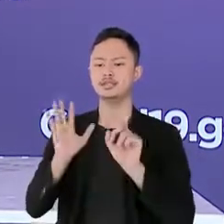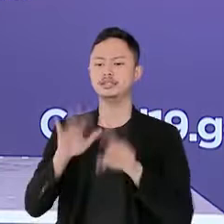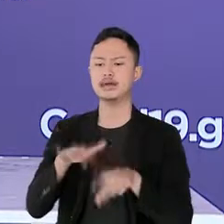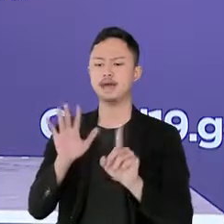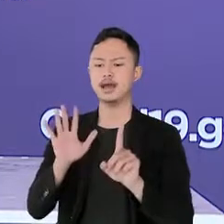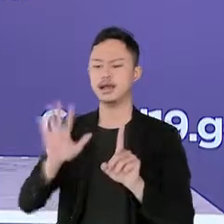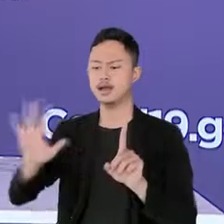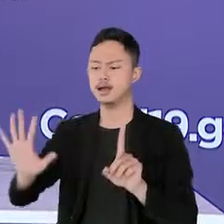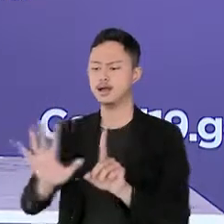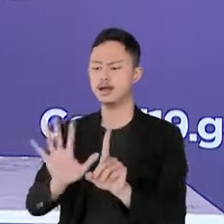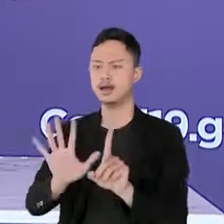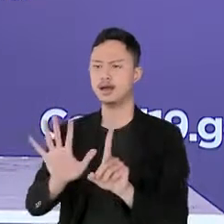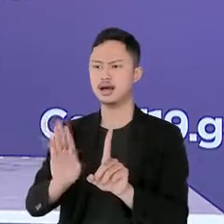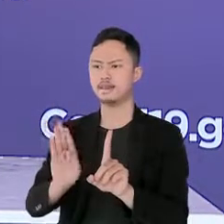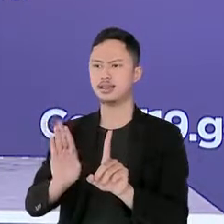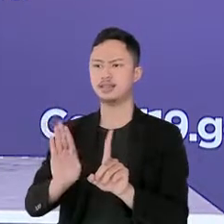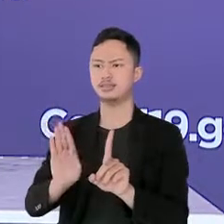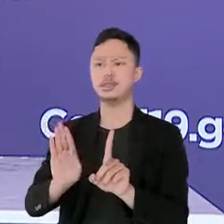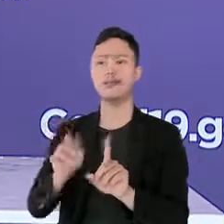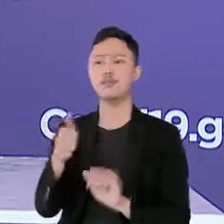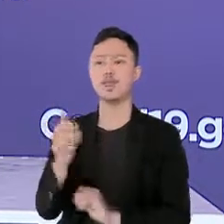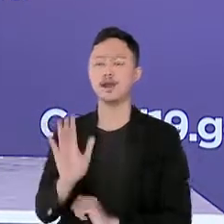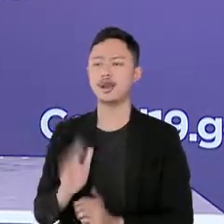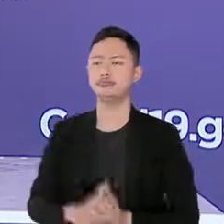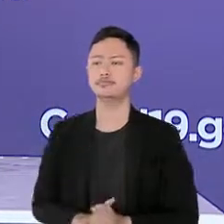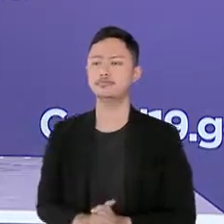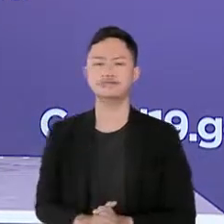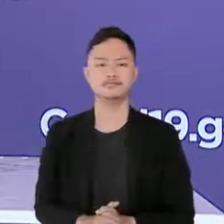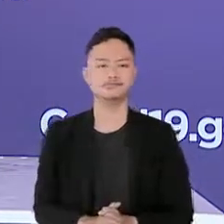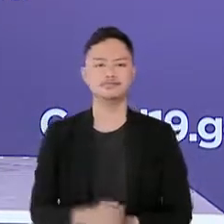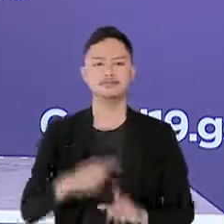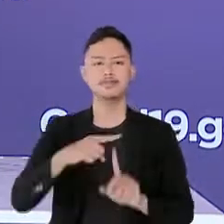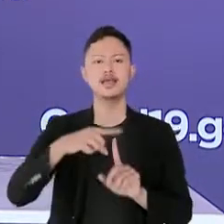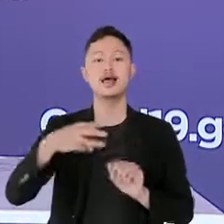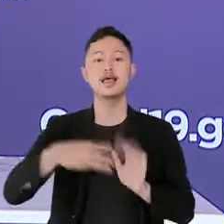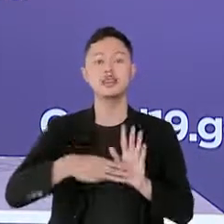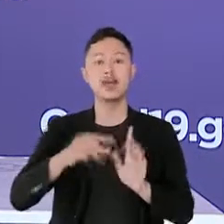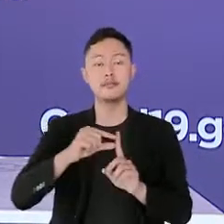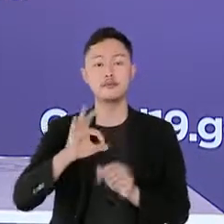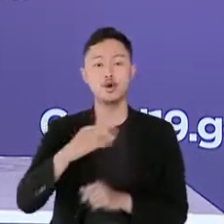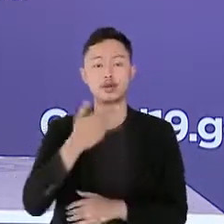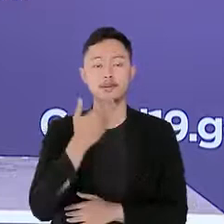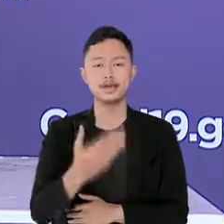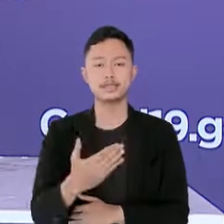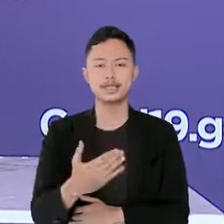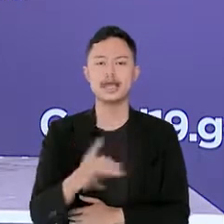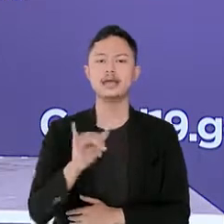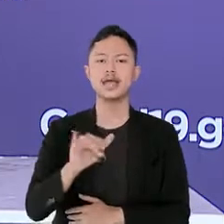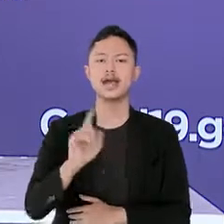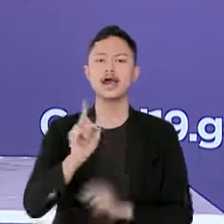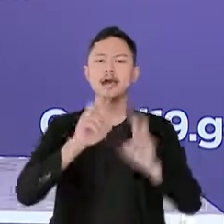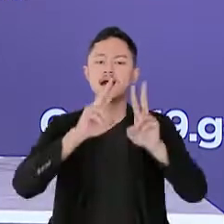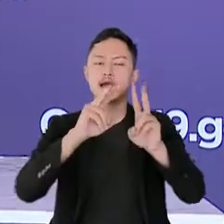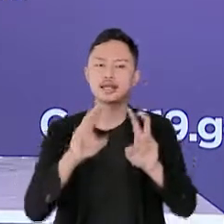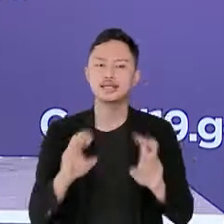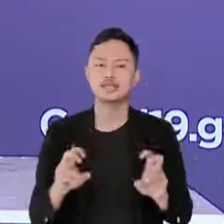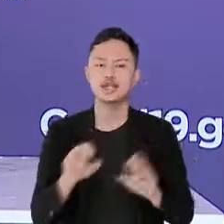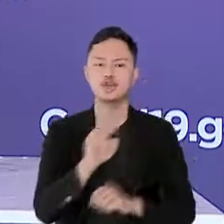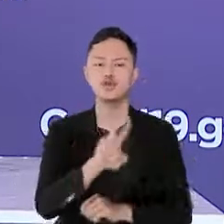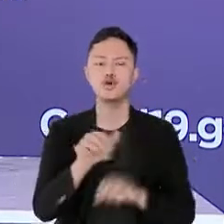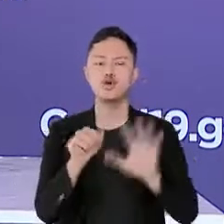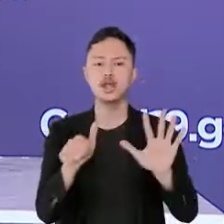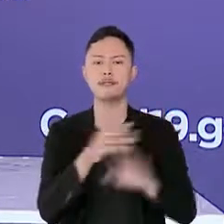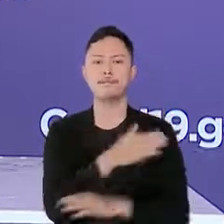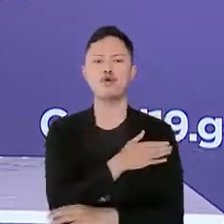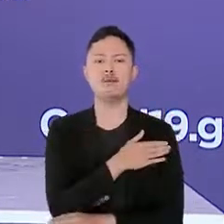akukan? terima kasih pada Tempo berdasarkan analisis 26 kabup